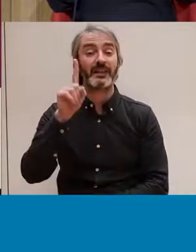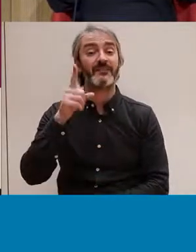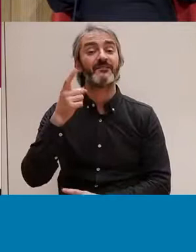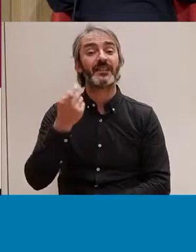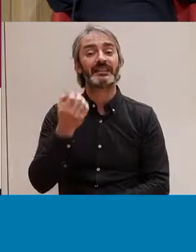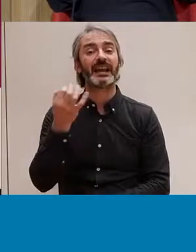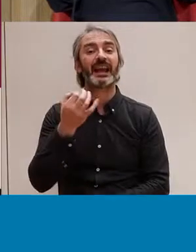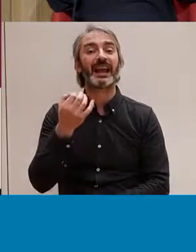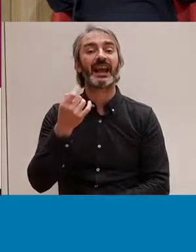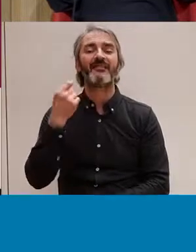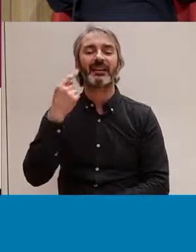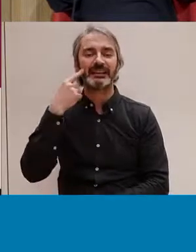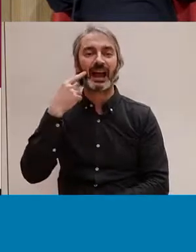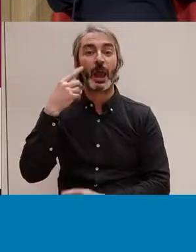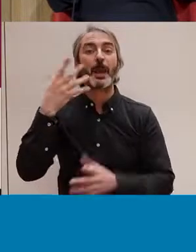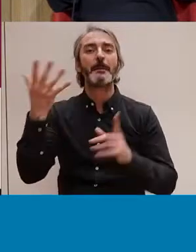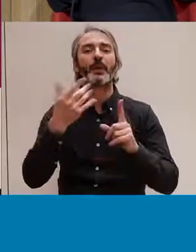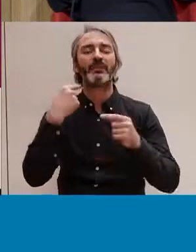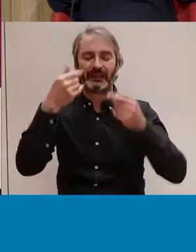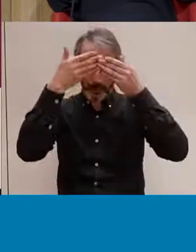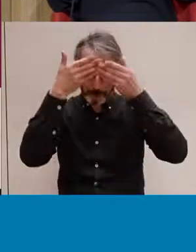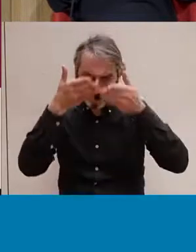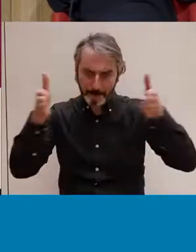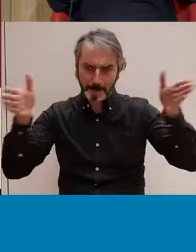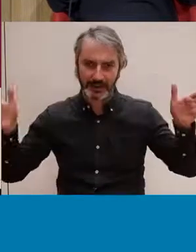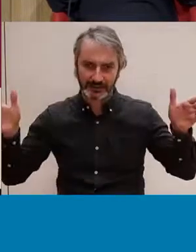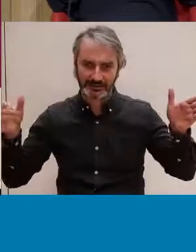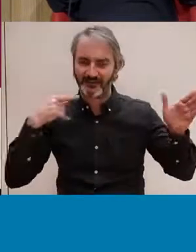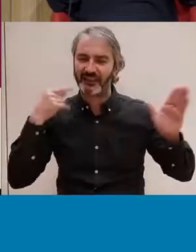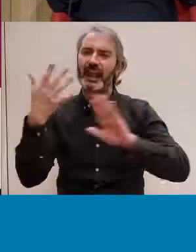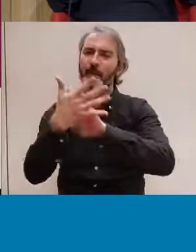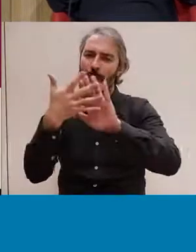mirada aquesta de les violències, parlar-les i visibilitzar-les, no?